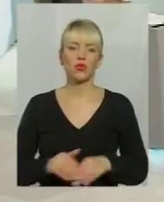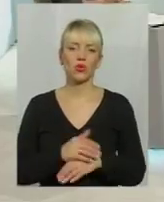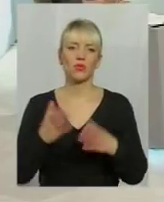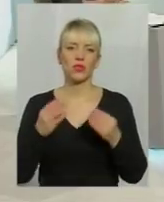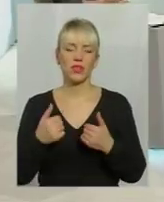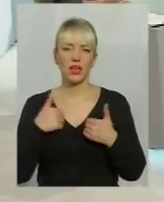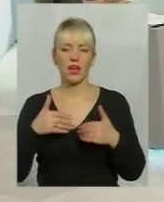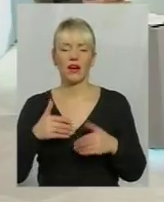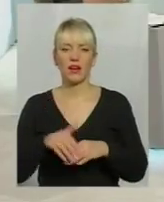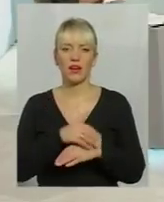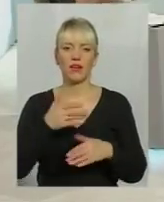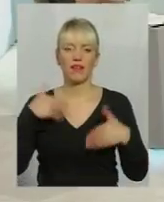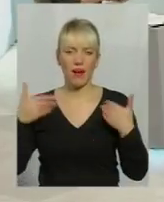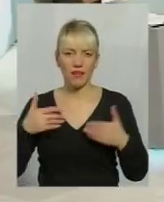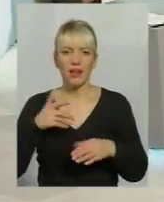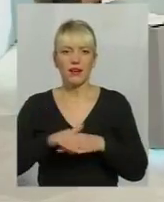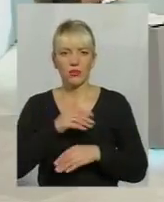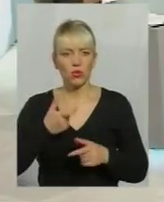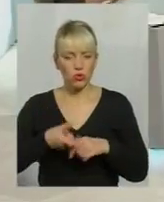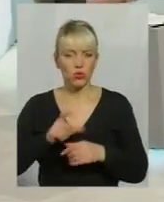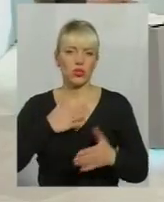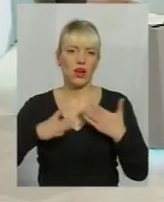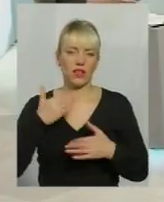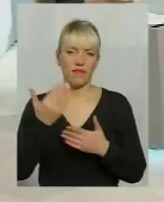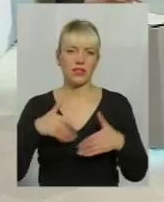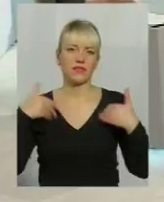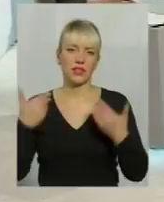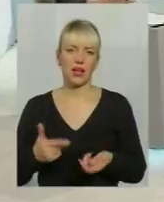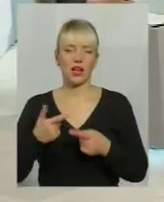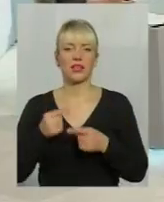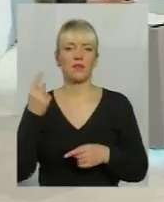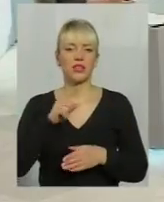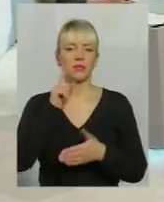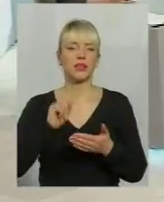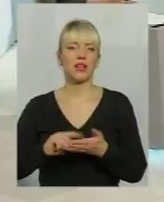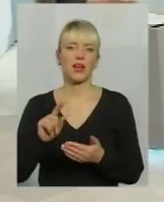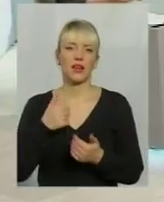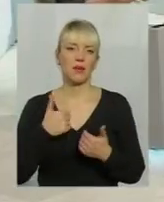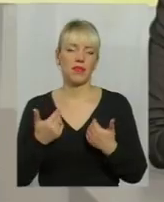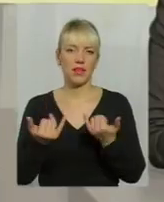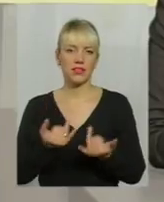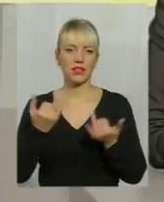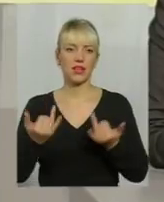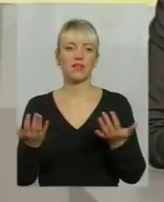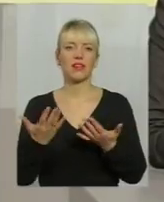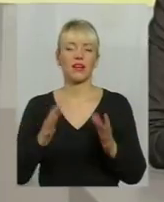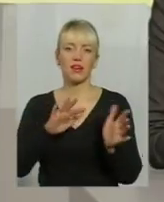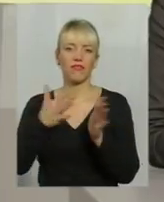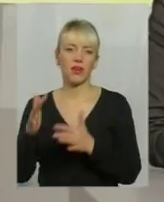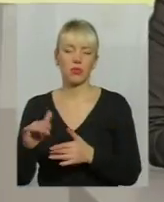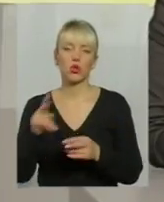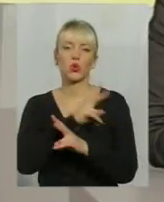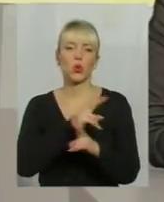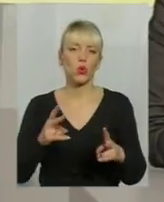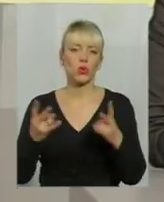Я рада вас сьогодні тут вітати. І перше питання, яке мене все ж таки і наших глядачів цікавить, це в яких випадках і до